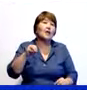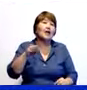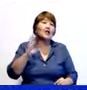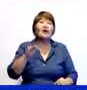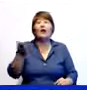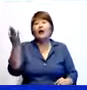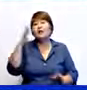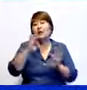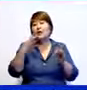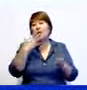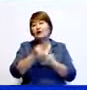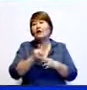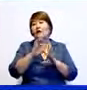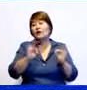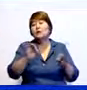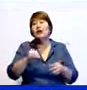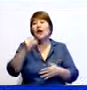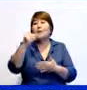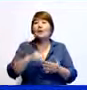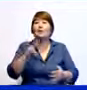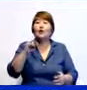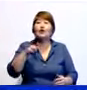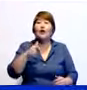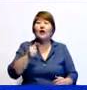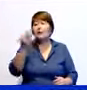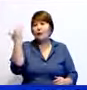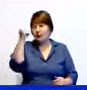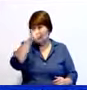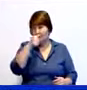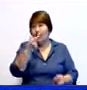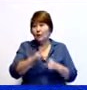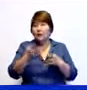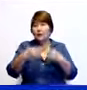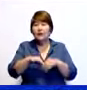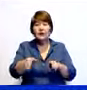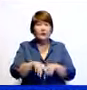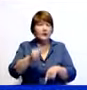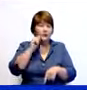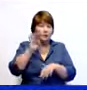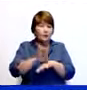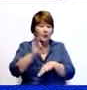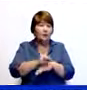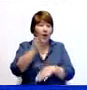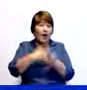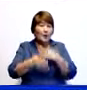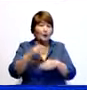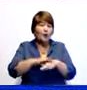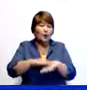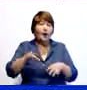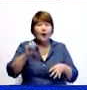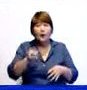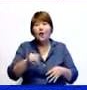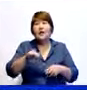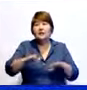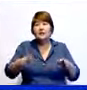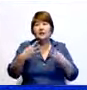о которых рассказала о своих выпусках программы «Щтага» нашего телеканала. У главы семейства редкая болезнь, ампутированные руки, ноги, семье, где